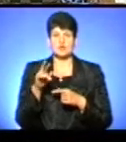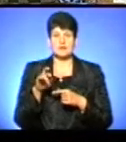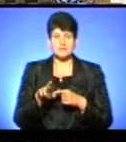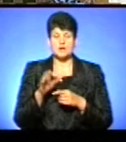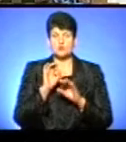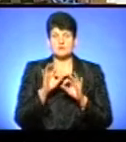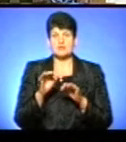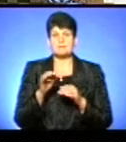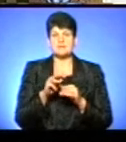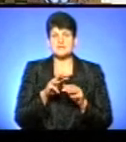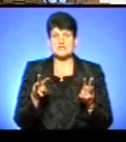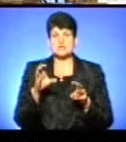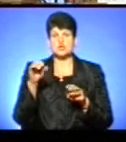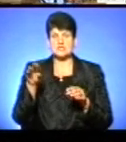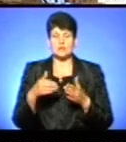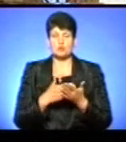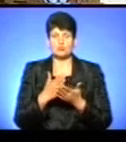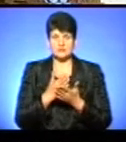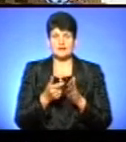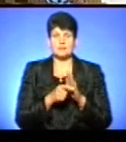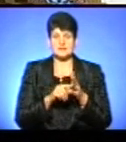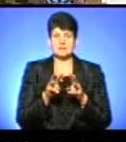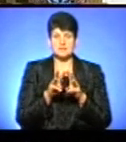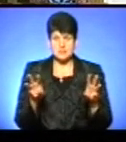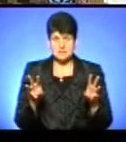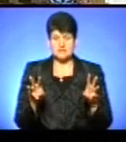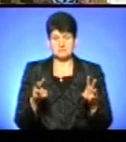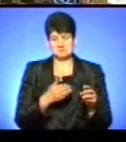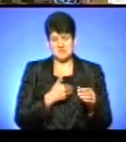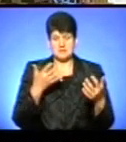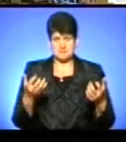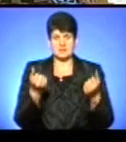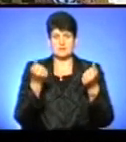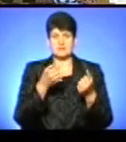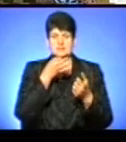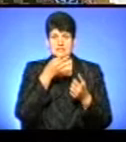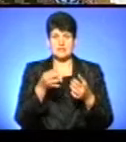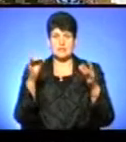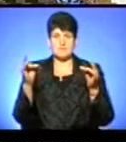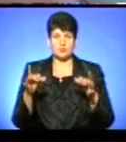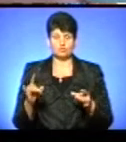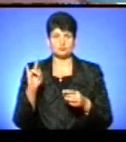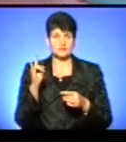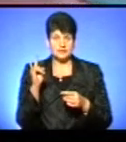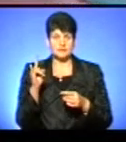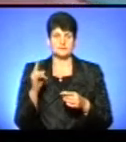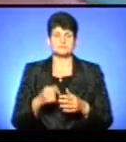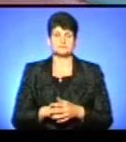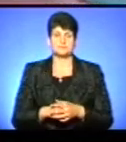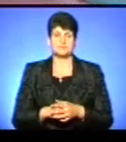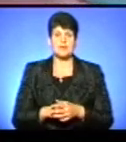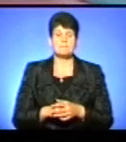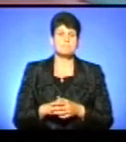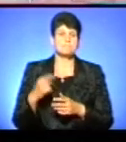соціальної політики. Кабінет міністрів ініціативу підтримав. Проект назвали «Пакунок малюка» або ж «Бейбібокс». Першими